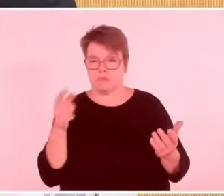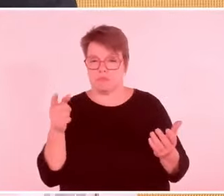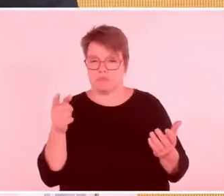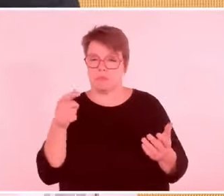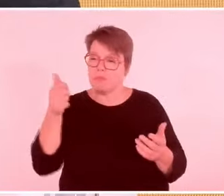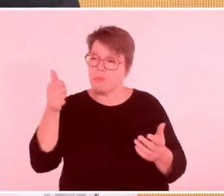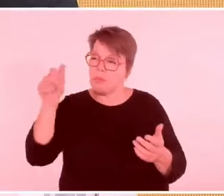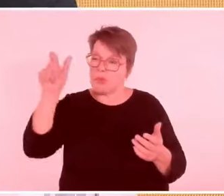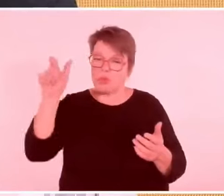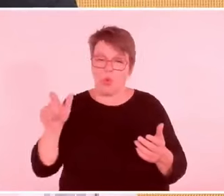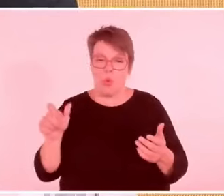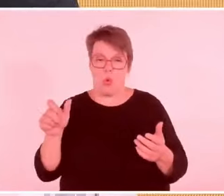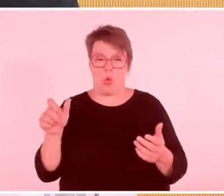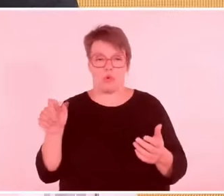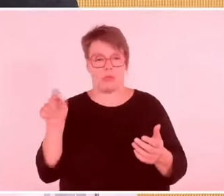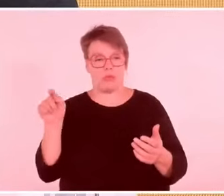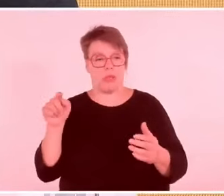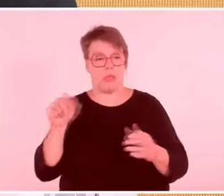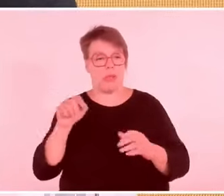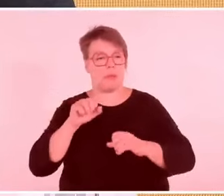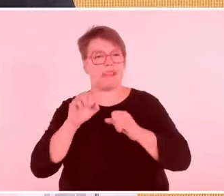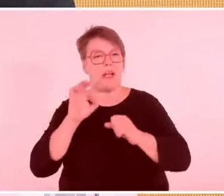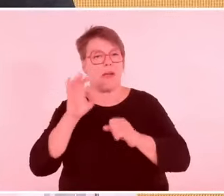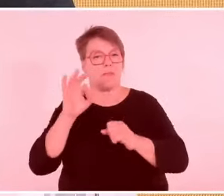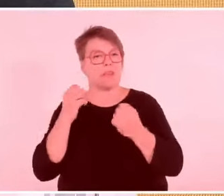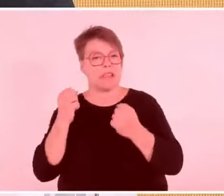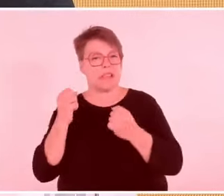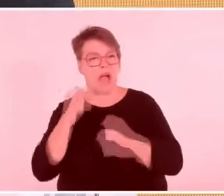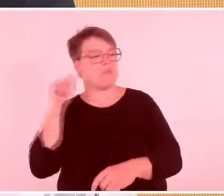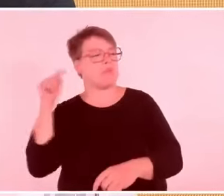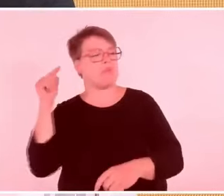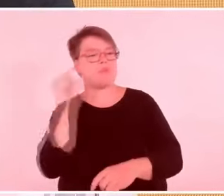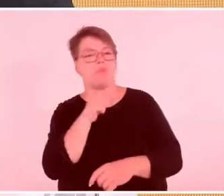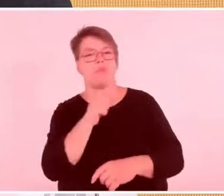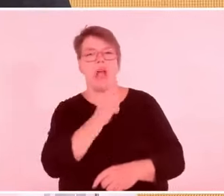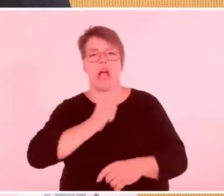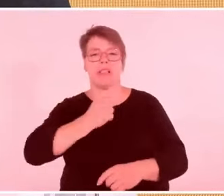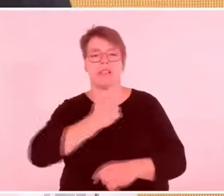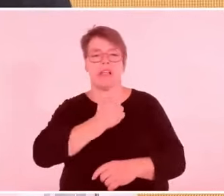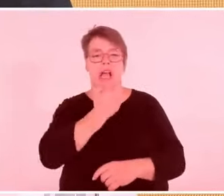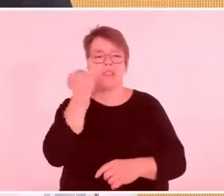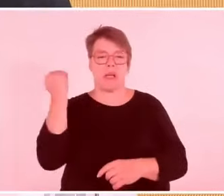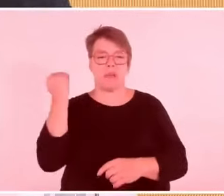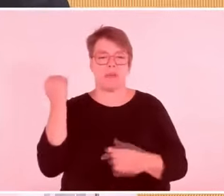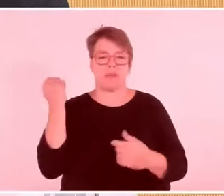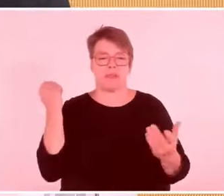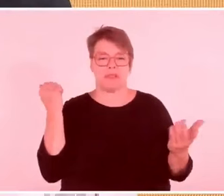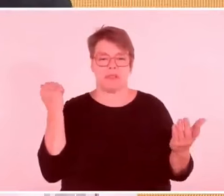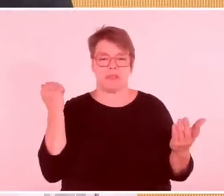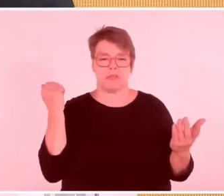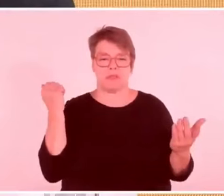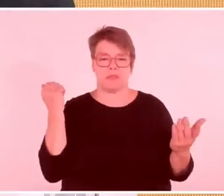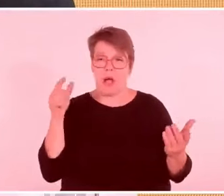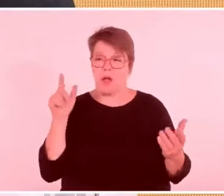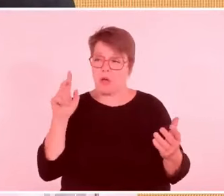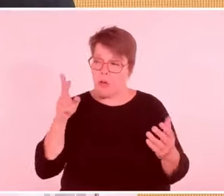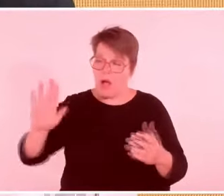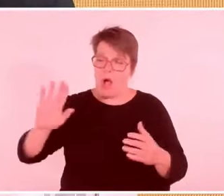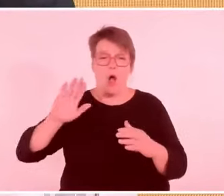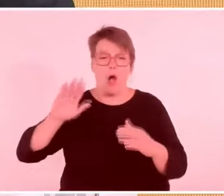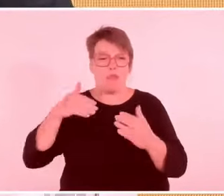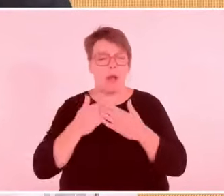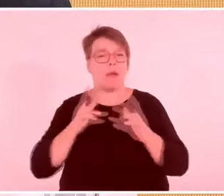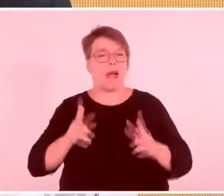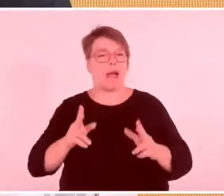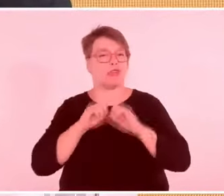sich die Maßnahmen vorstellt, die von der Regierung geplant waren. dazu hat Yuval Harari